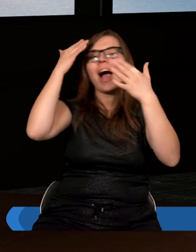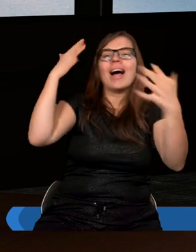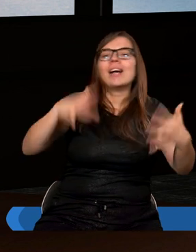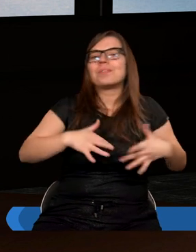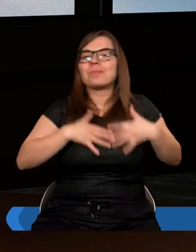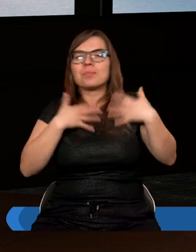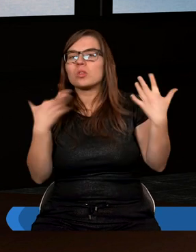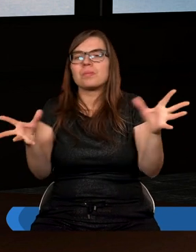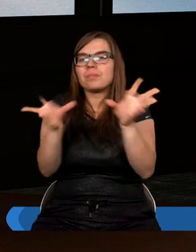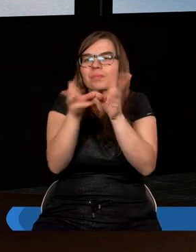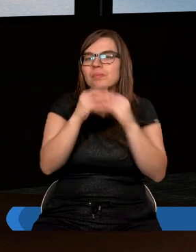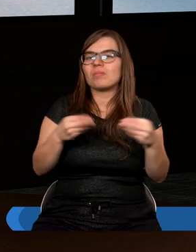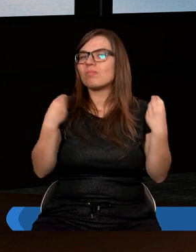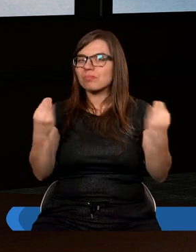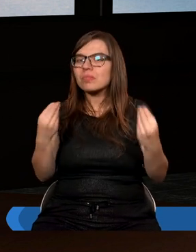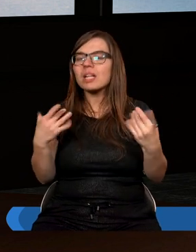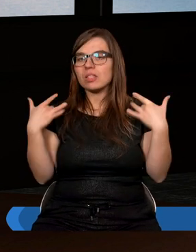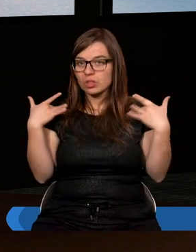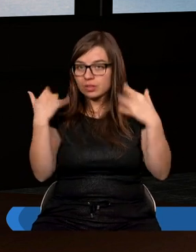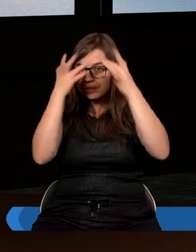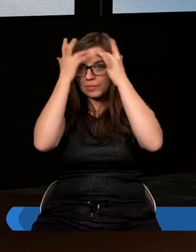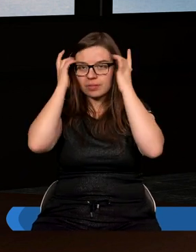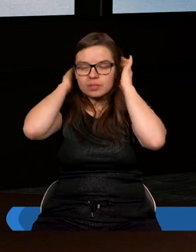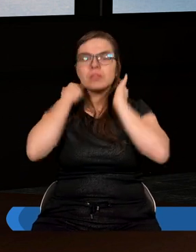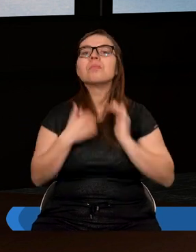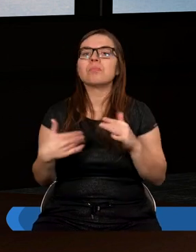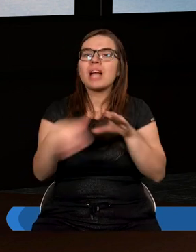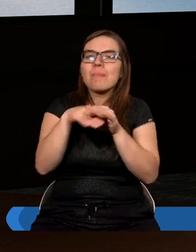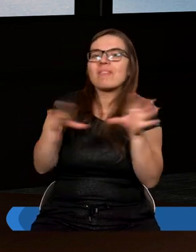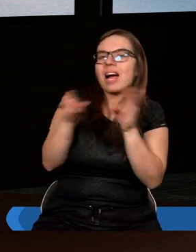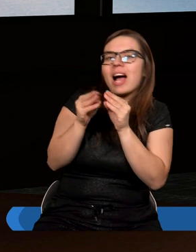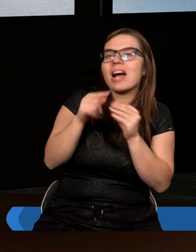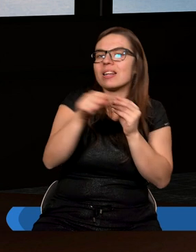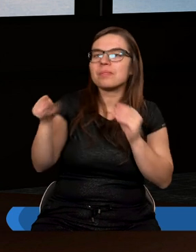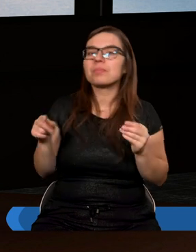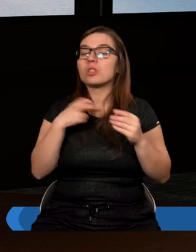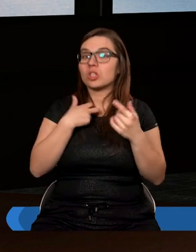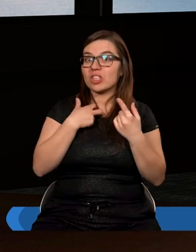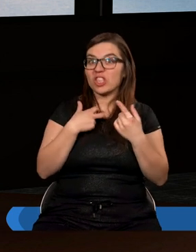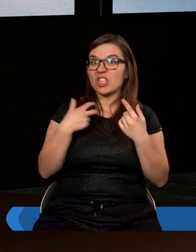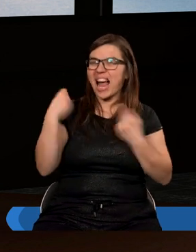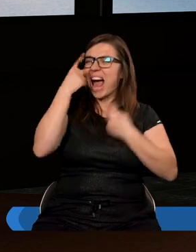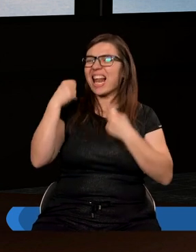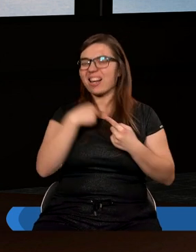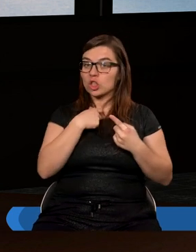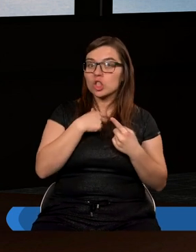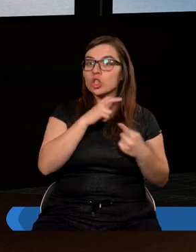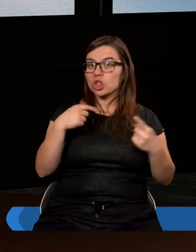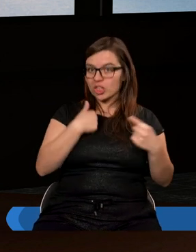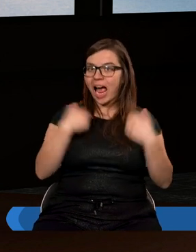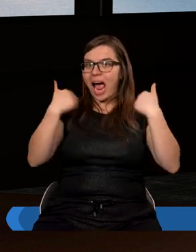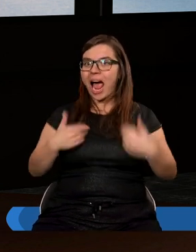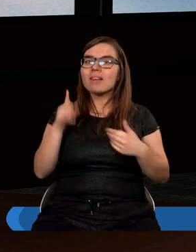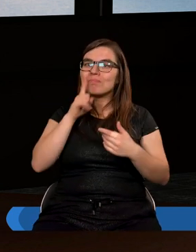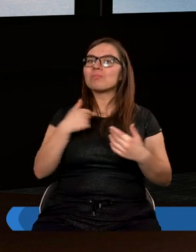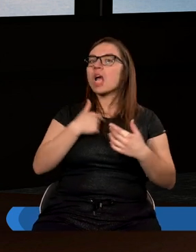rozmawiać o tej sobie, mówić o niej, przebywać. Ja tak się zastanawiałam, czy ja rzeczywiście tak pałam taką miłością do